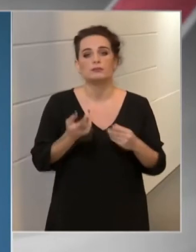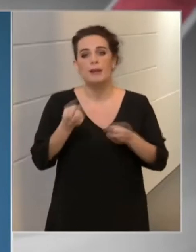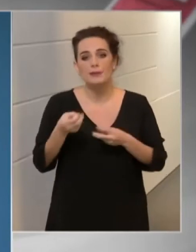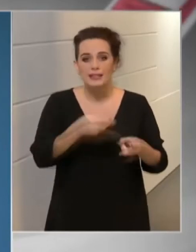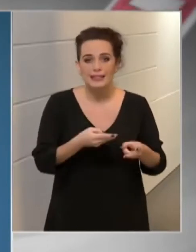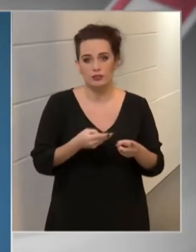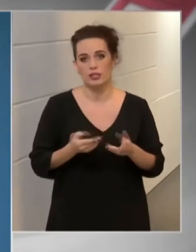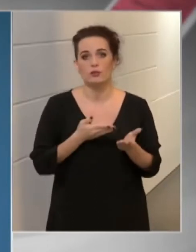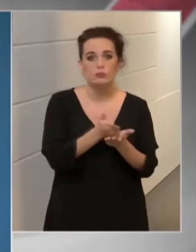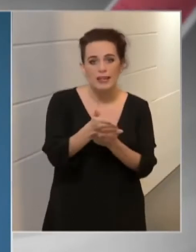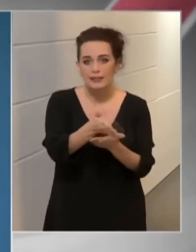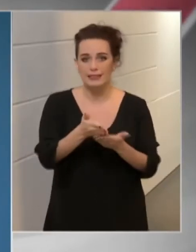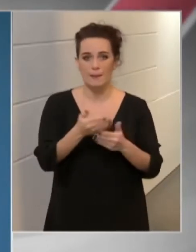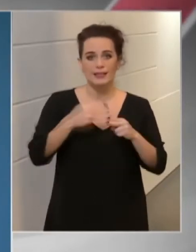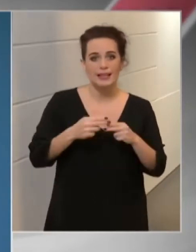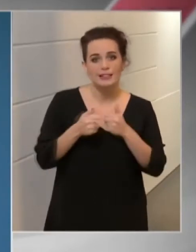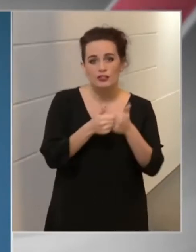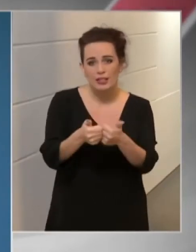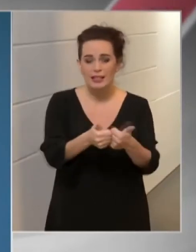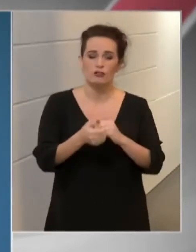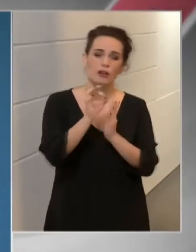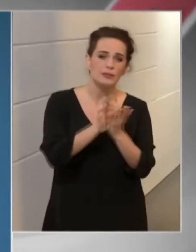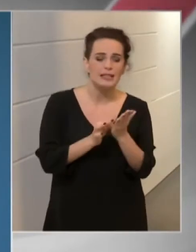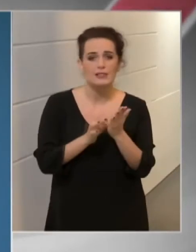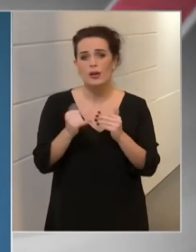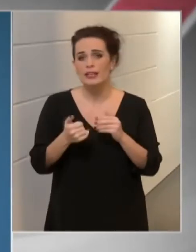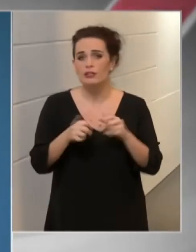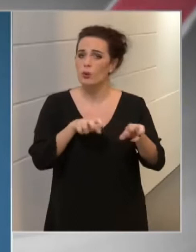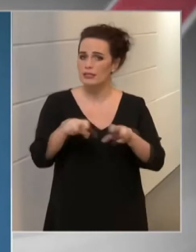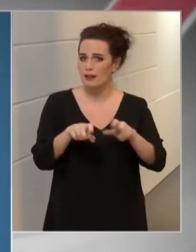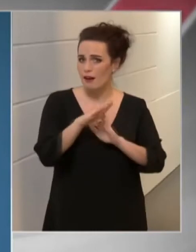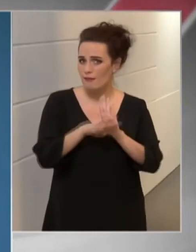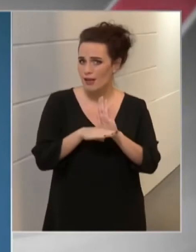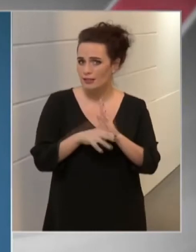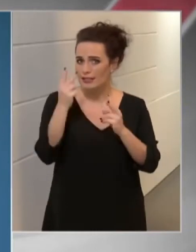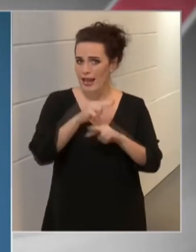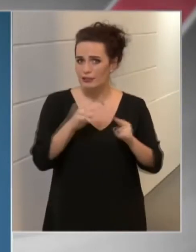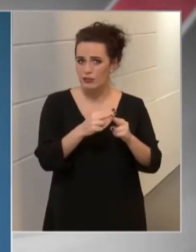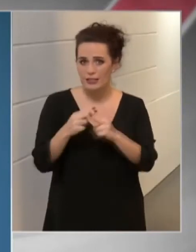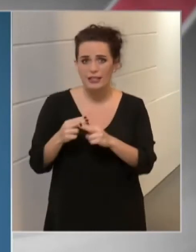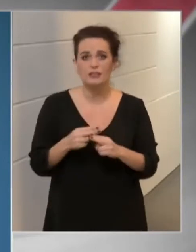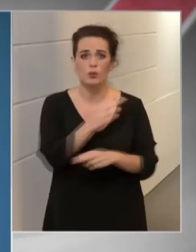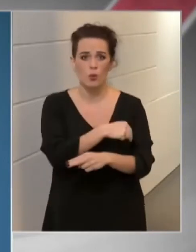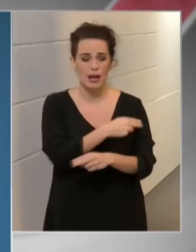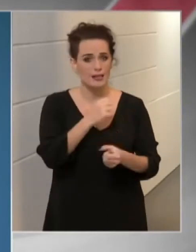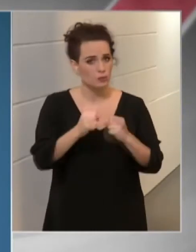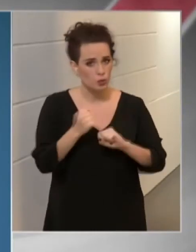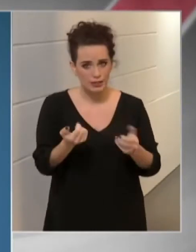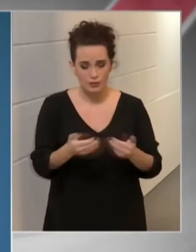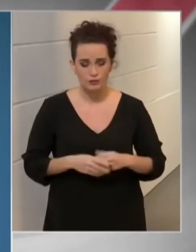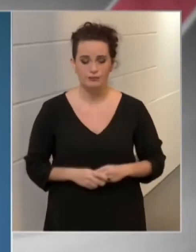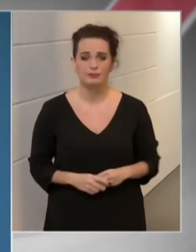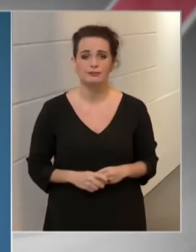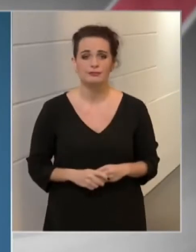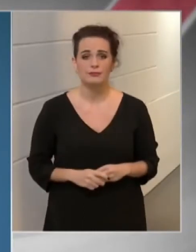útbaigazítási, betegkísérési, adminisztrációs és logisztikai feladatok ellátásával segítik a kórházak működését. A katonák a